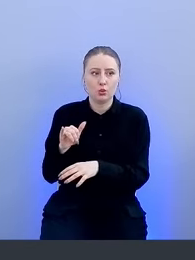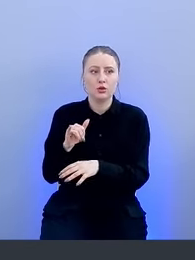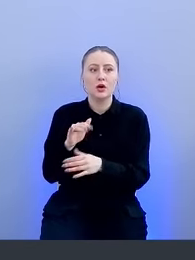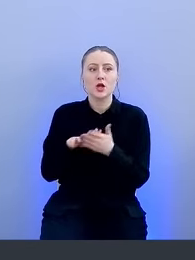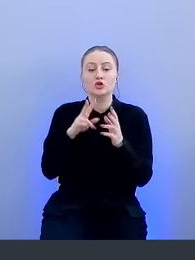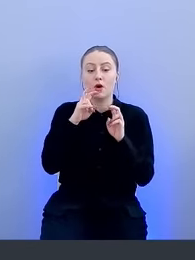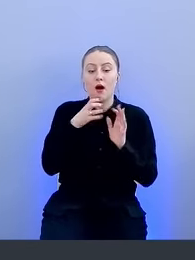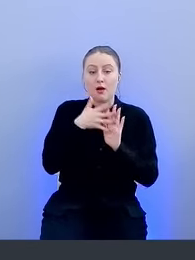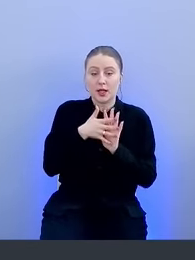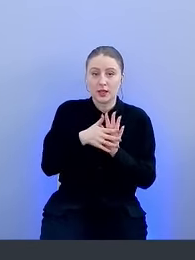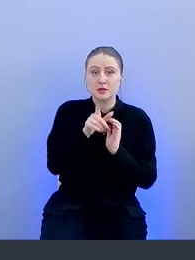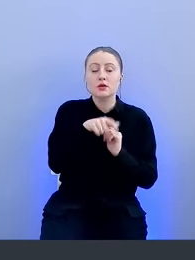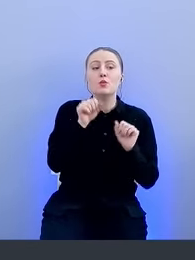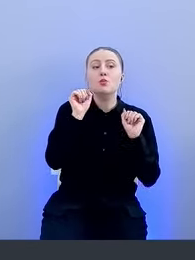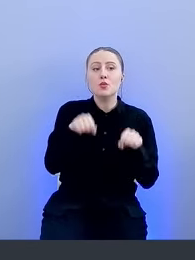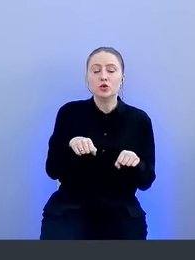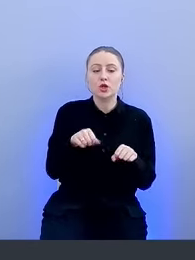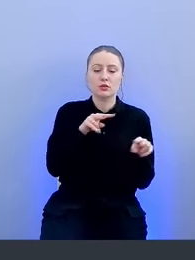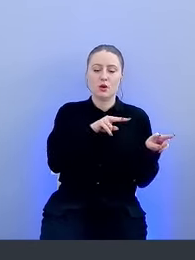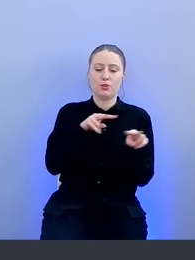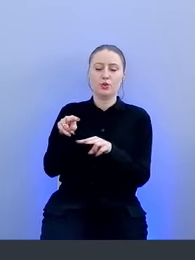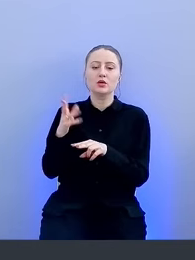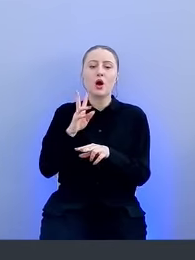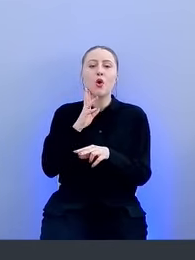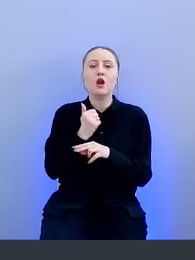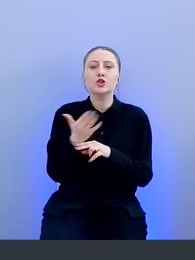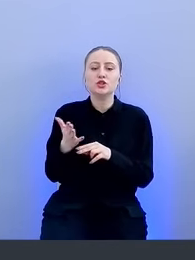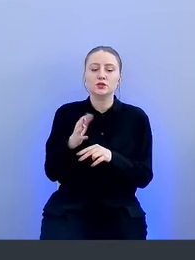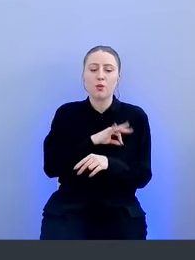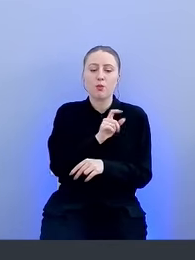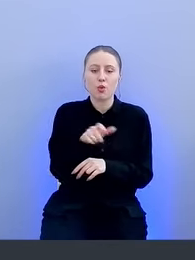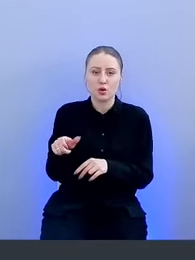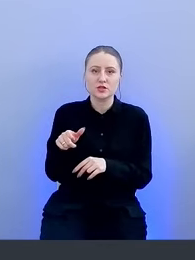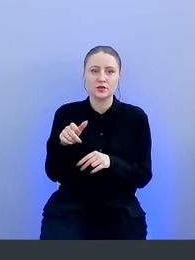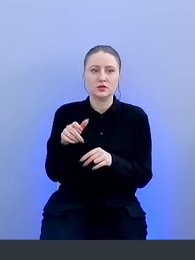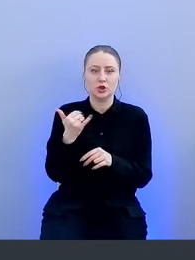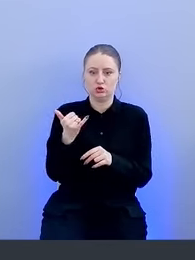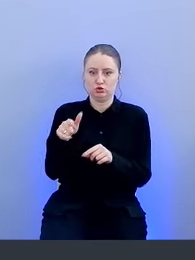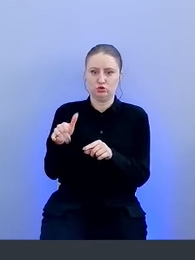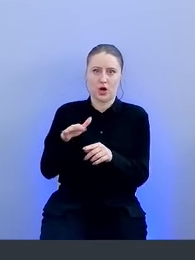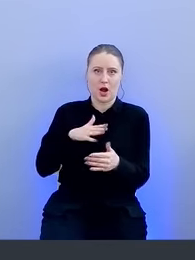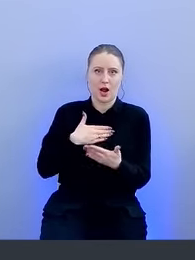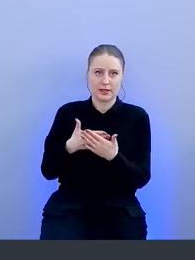момент аналитик может наблюдать, какое количество пользователей заэффекчено конкретно сейчас.